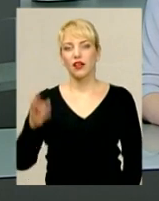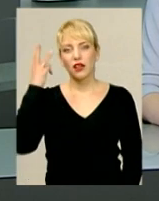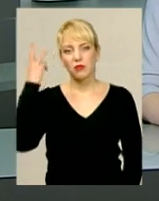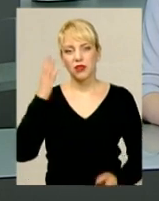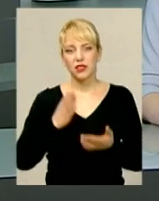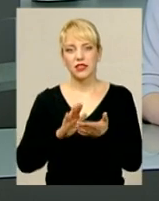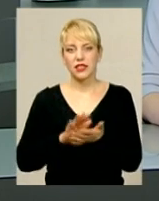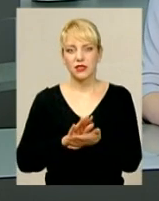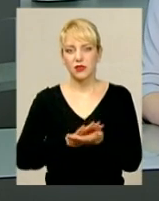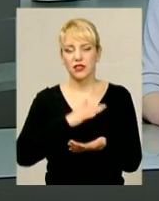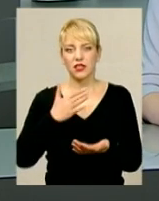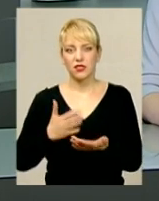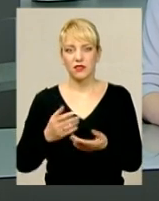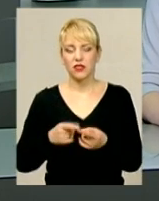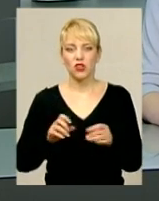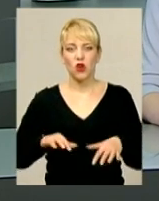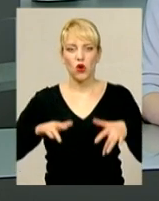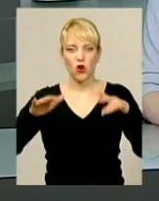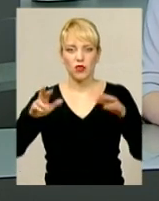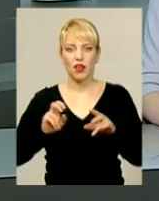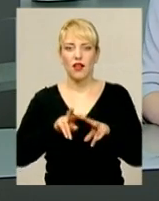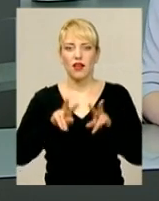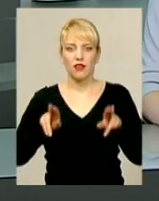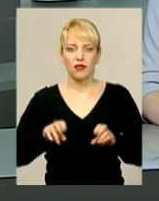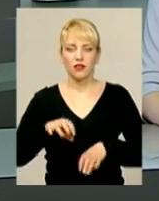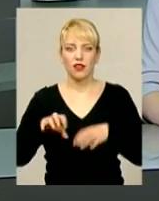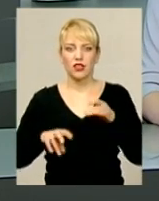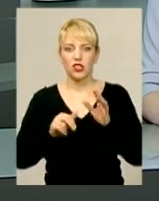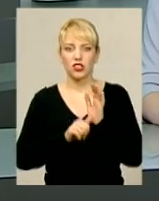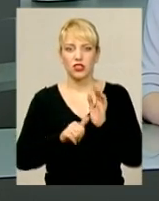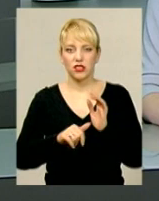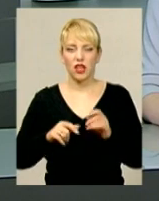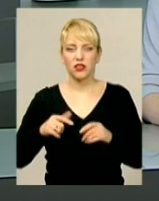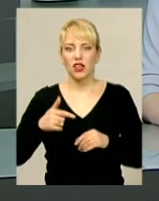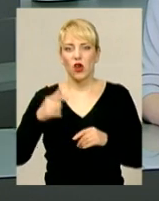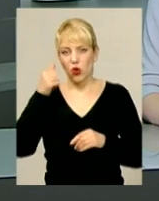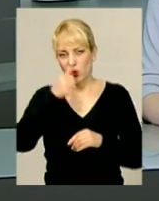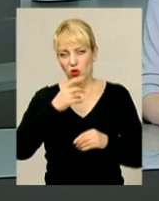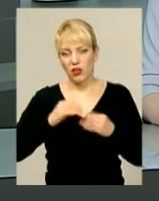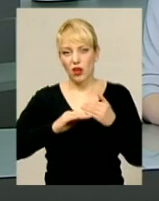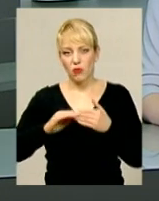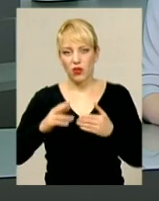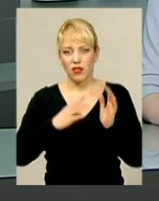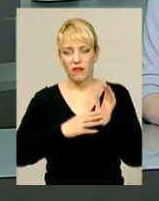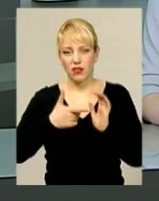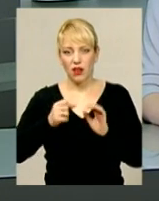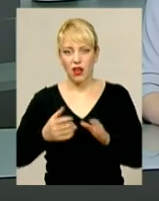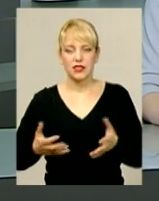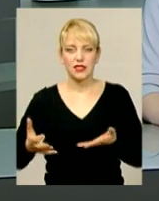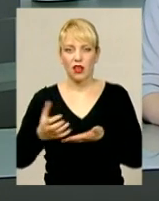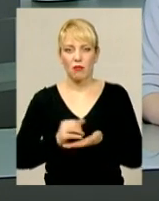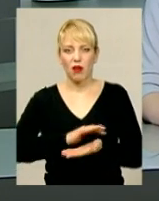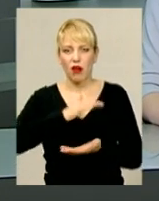Хмельницьке сміттєзвалище росте, як на дріжжах. За 60 років на полігоні 9 гектарів назбиралось щонайменше 4 мільйони тонн сміття.